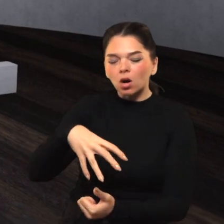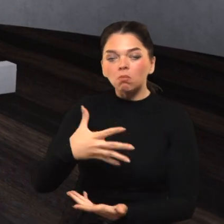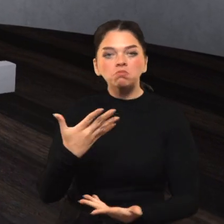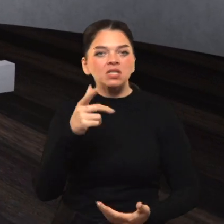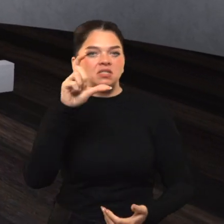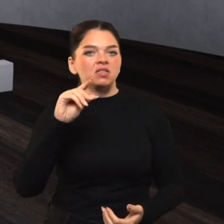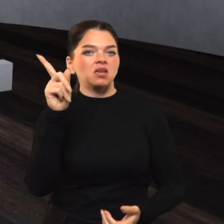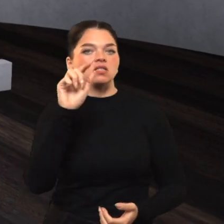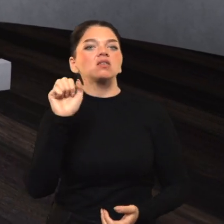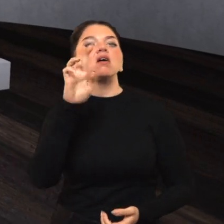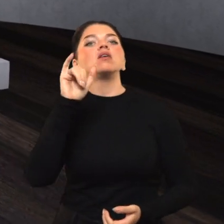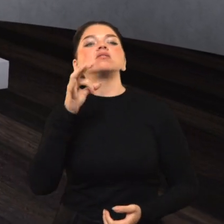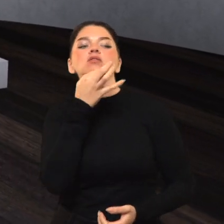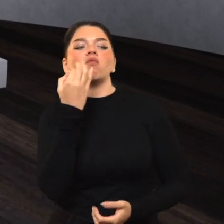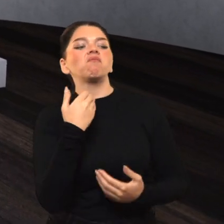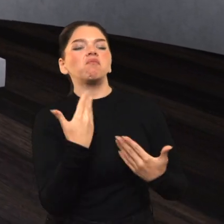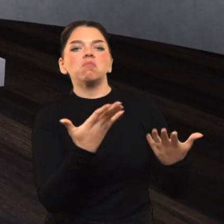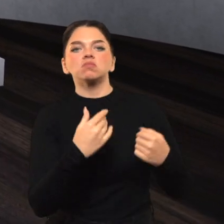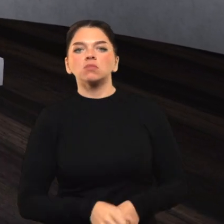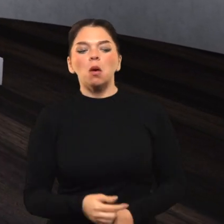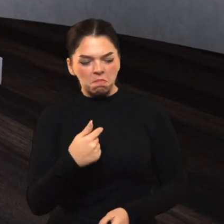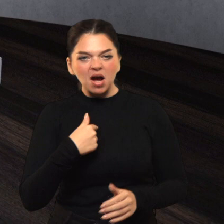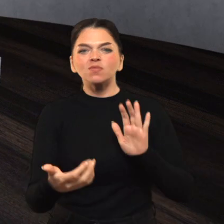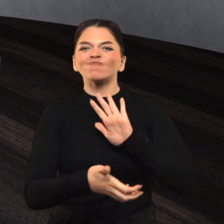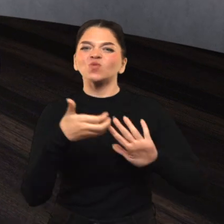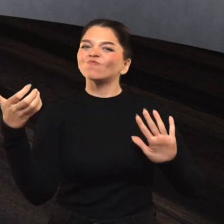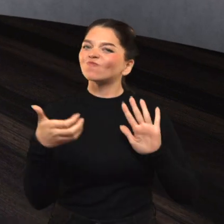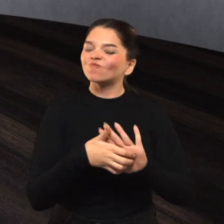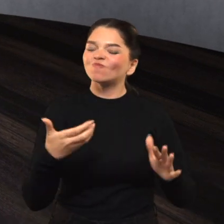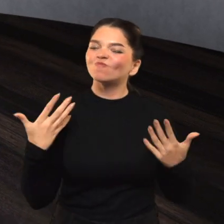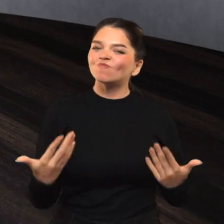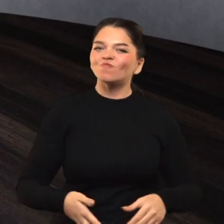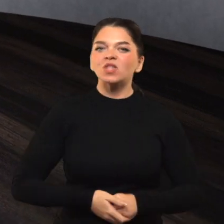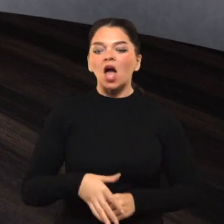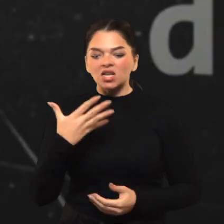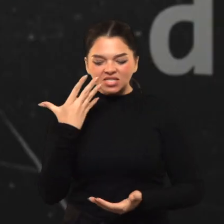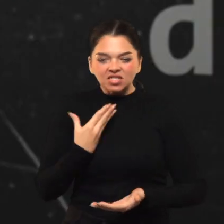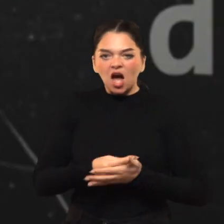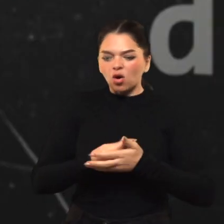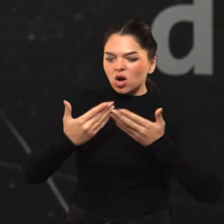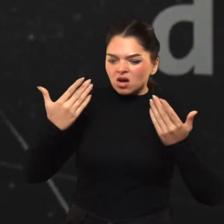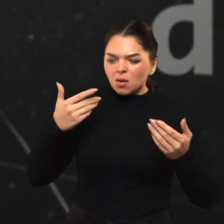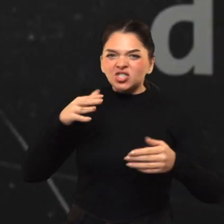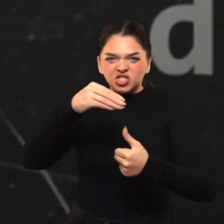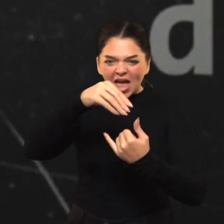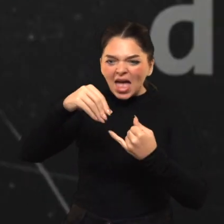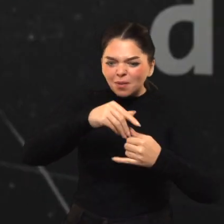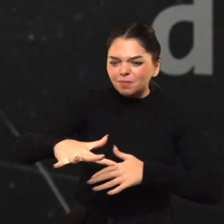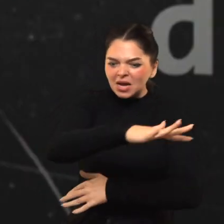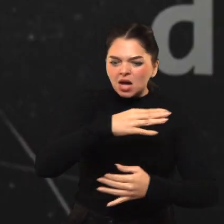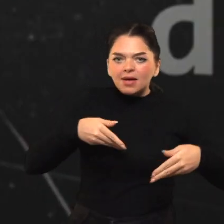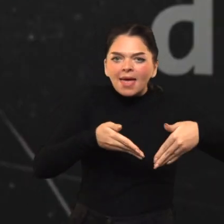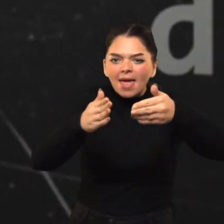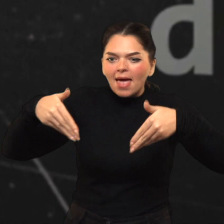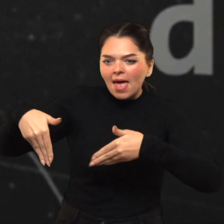sako, va, štai, ko man truko. Aš savo imperijoje kelius pastačiau. Visiems savo